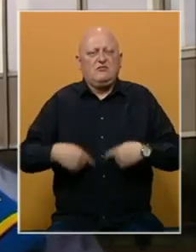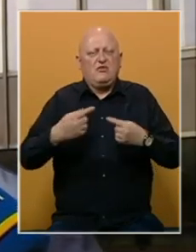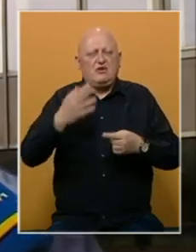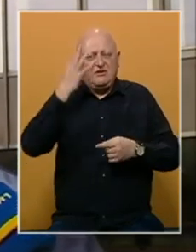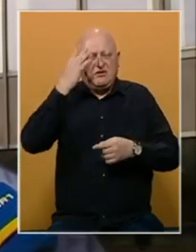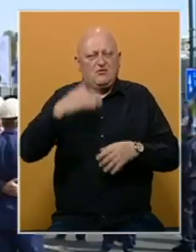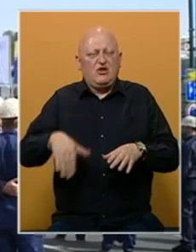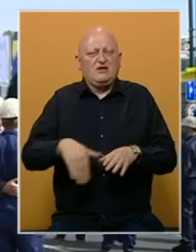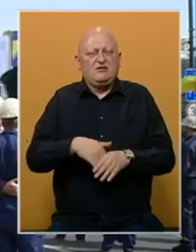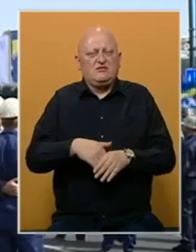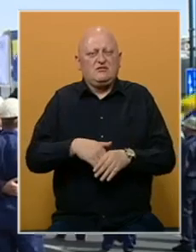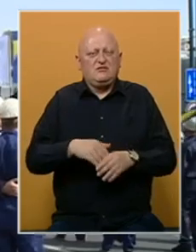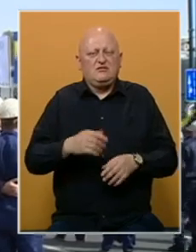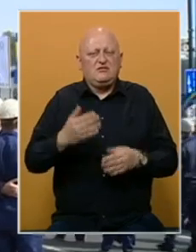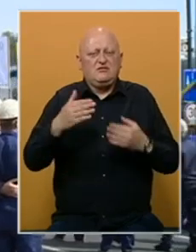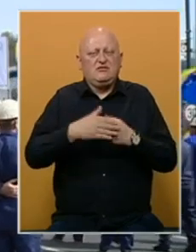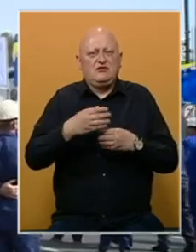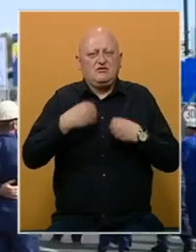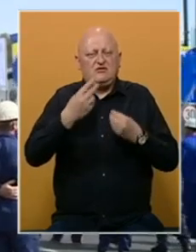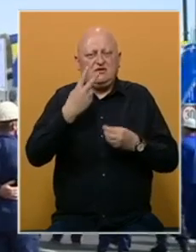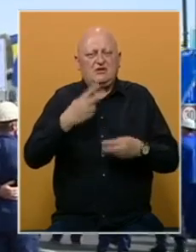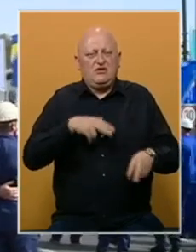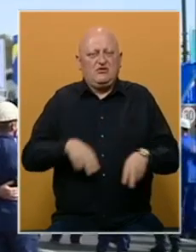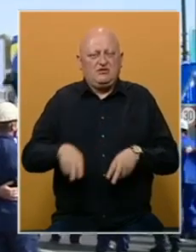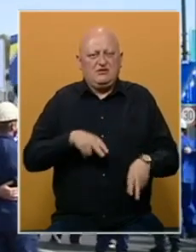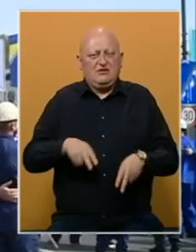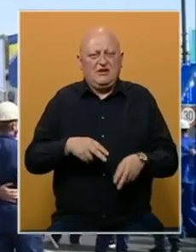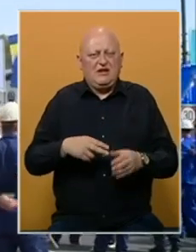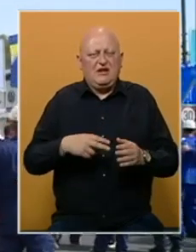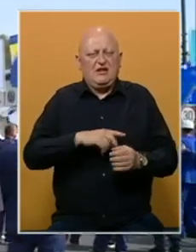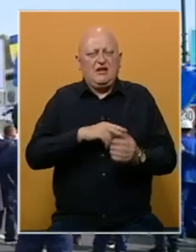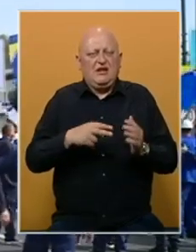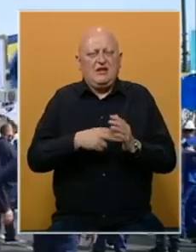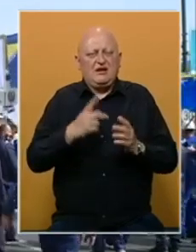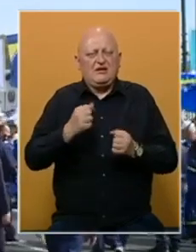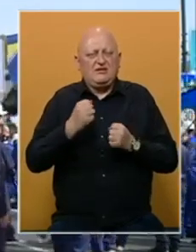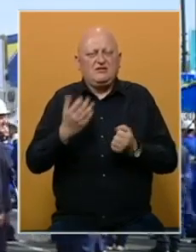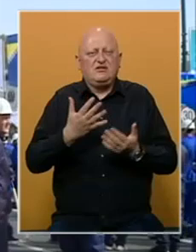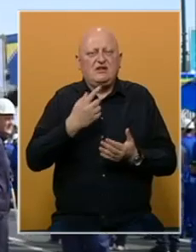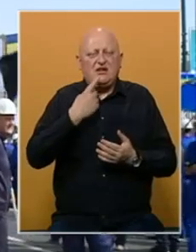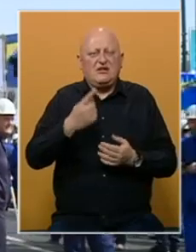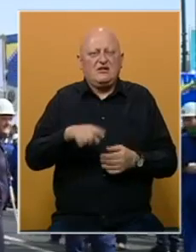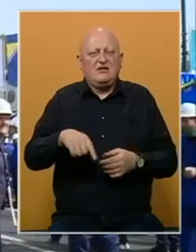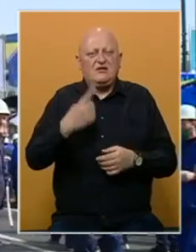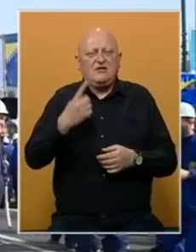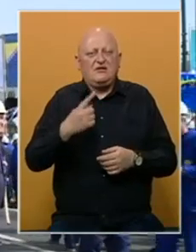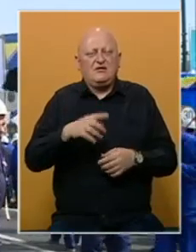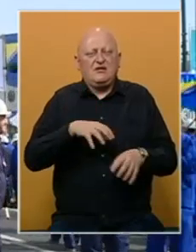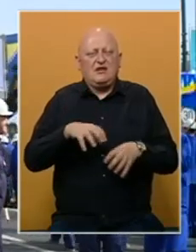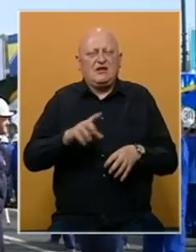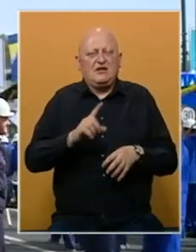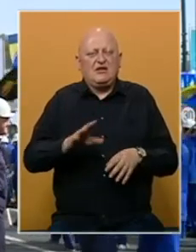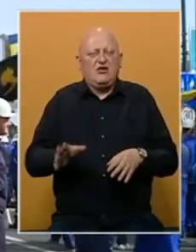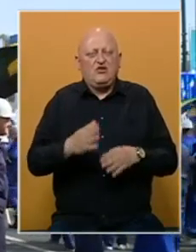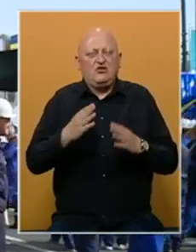biroje za zapošljavanje. Gledao sam sinoć izjavu našeg ministra energetike rudarstva gdje kaže nijedan jamski radnik neće